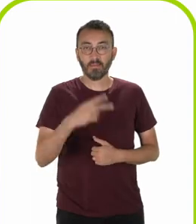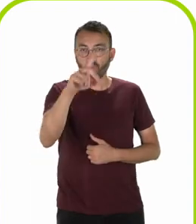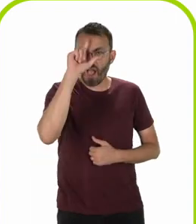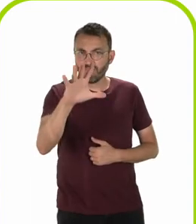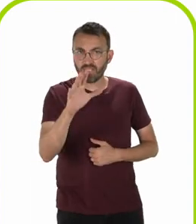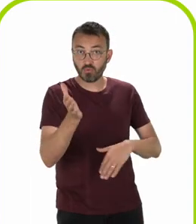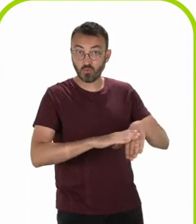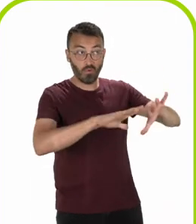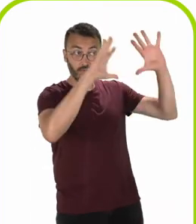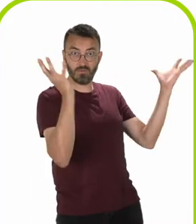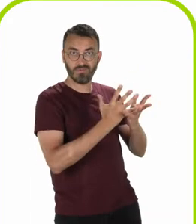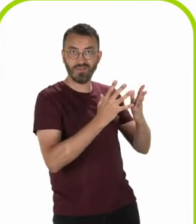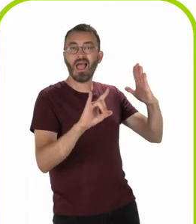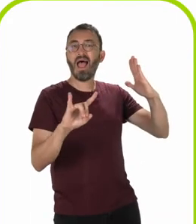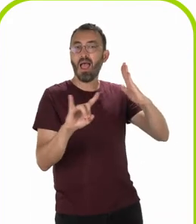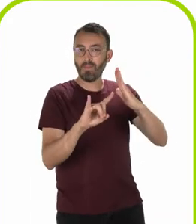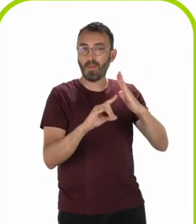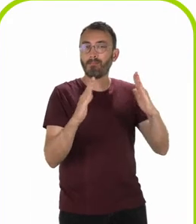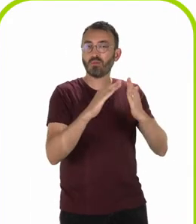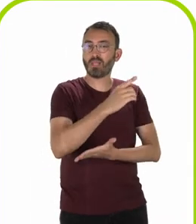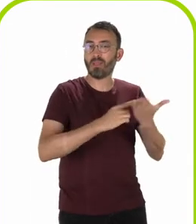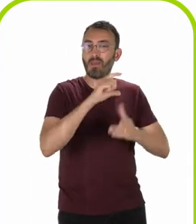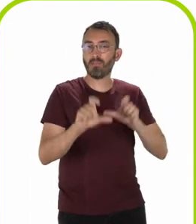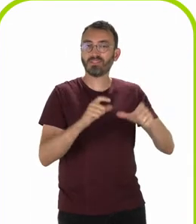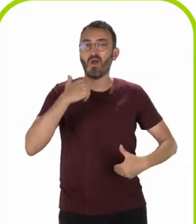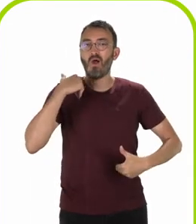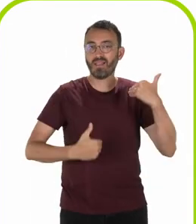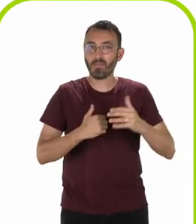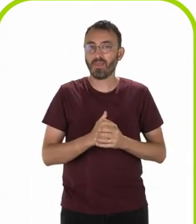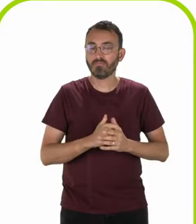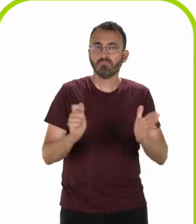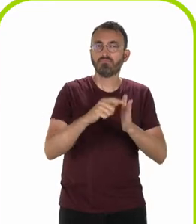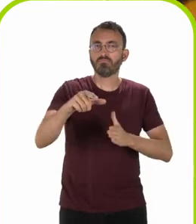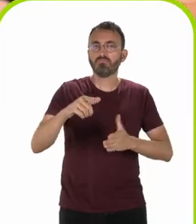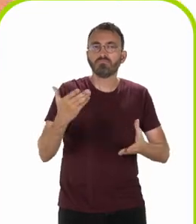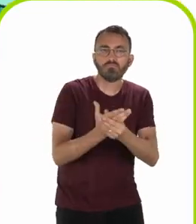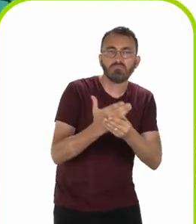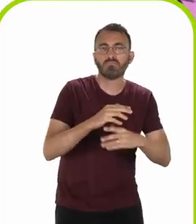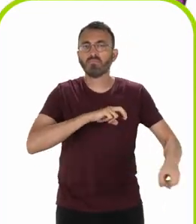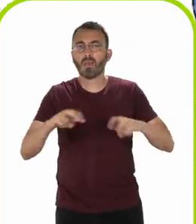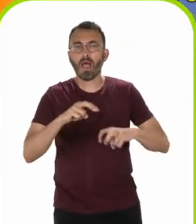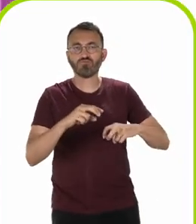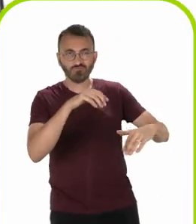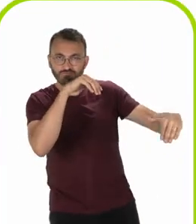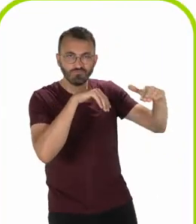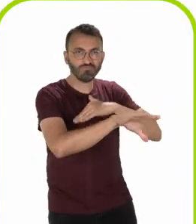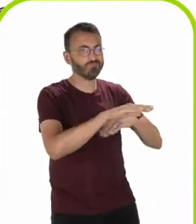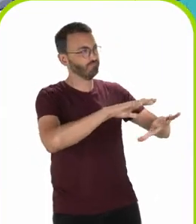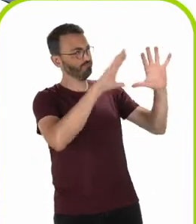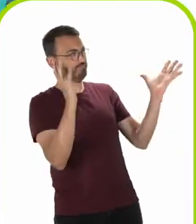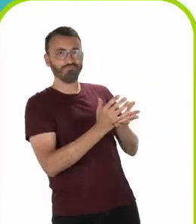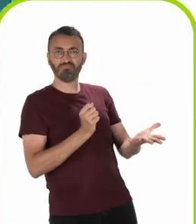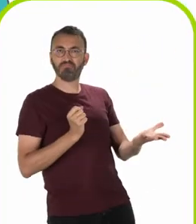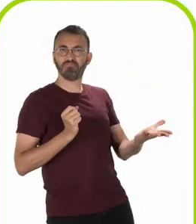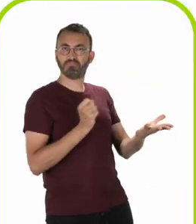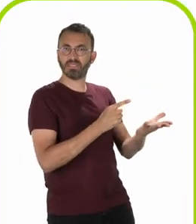Donnez votre avis sur votre maison départementale des personnes handicapées. Vous faites des démarches auprès d'une maison départementale des